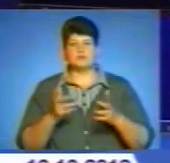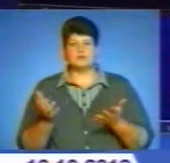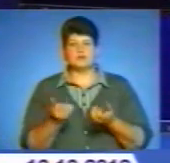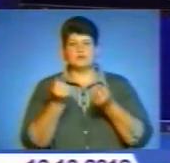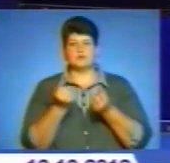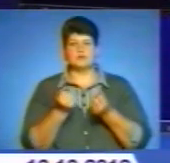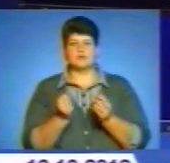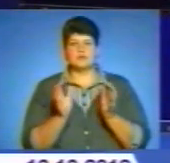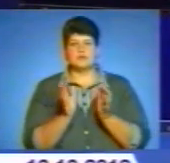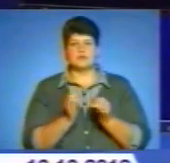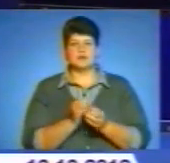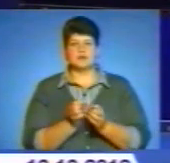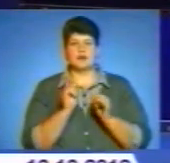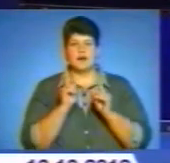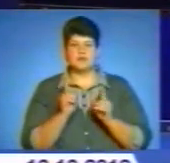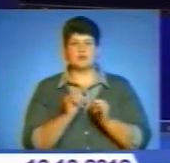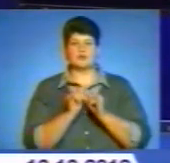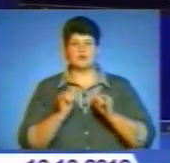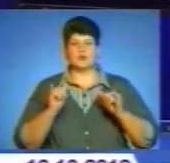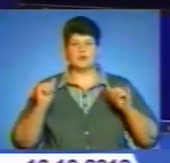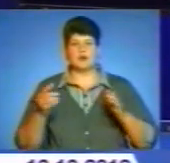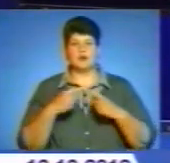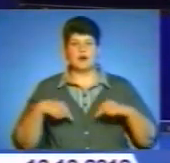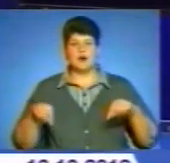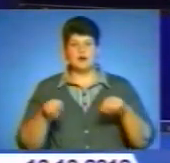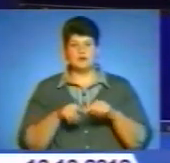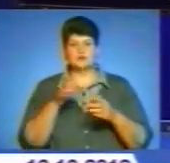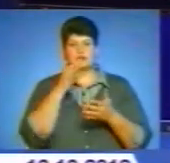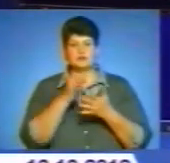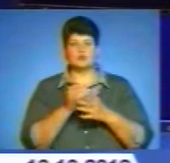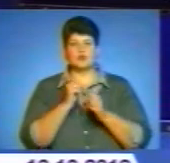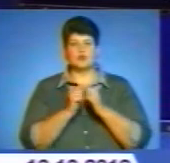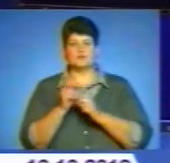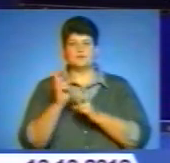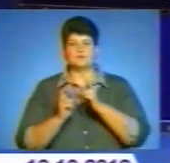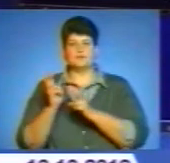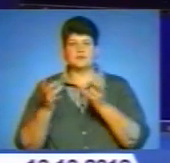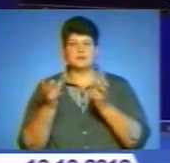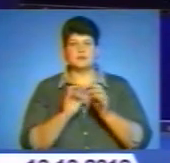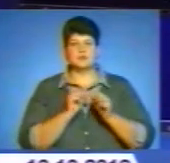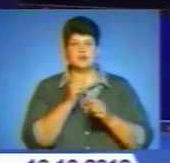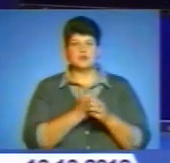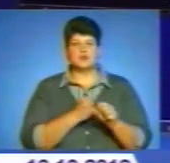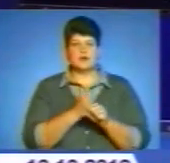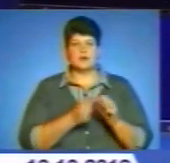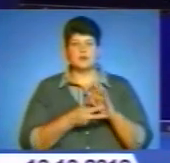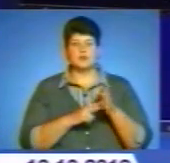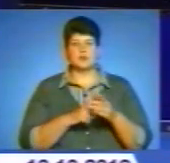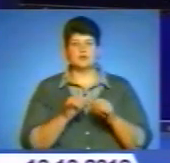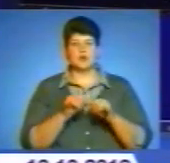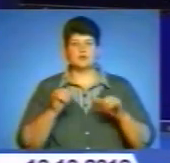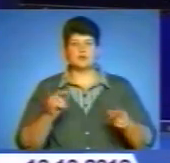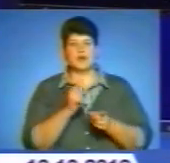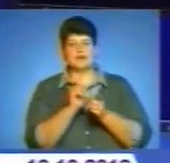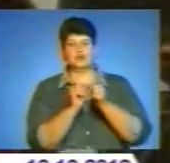подекуди навіть розвинути галузь. Щодо оборонних підприємств, голова держави зауважив, по кожному з них необхідно відпрацювати план розвитку